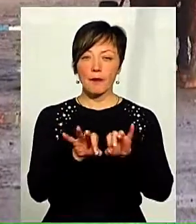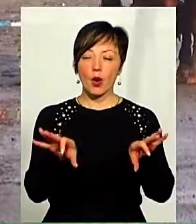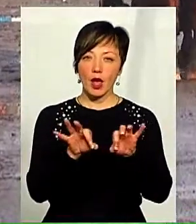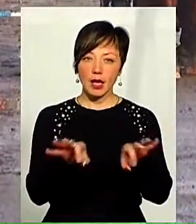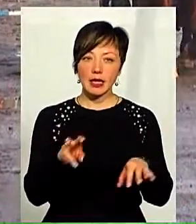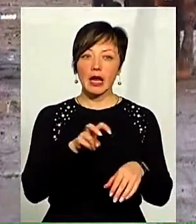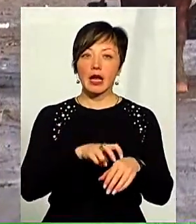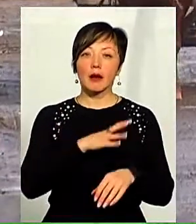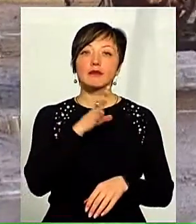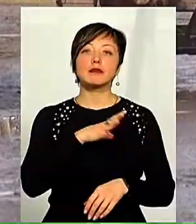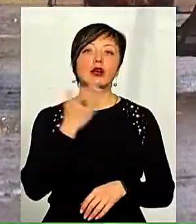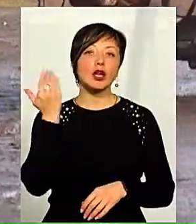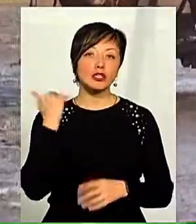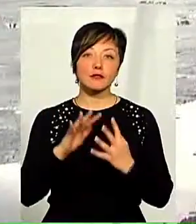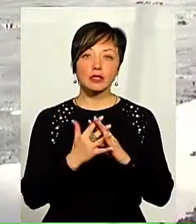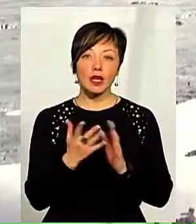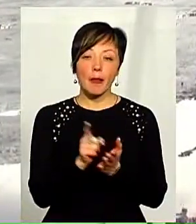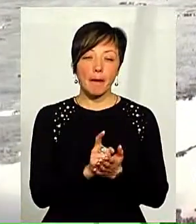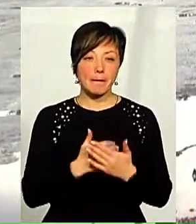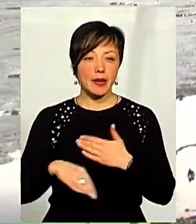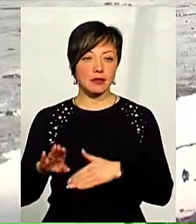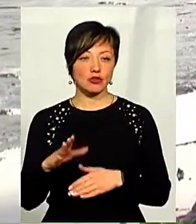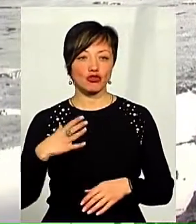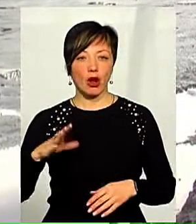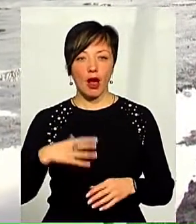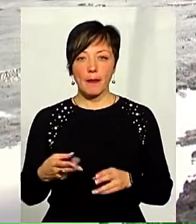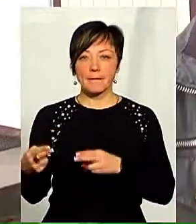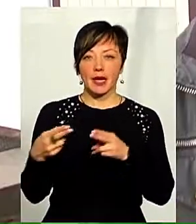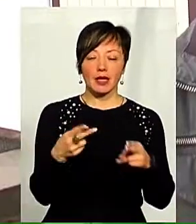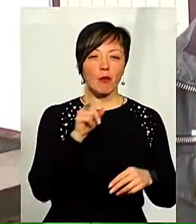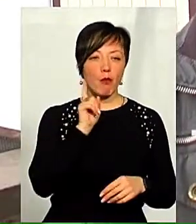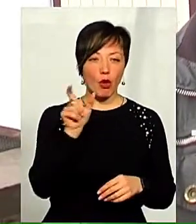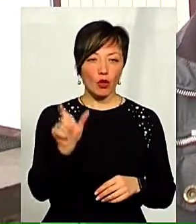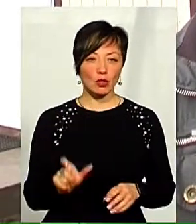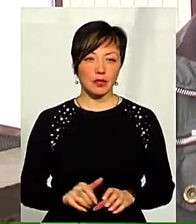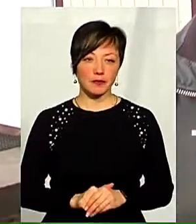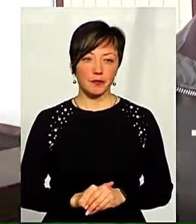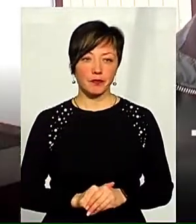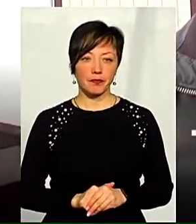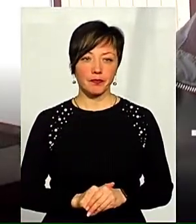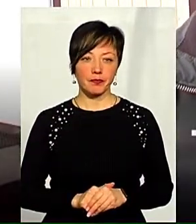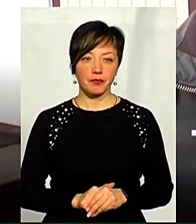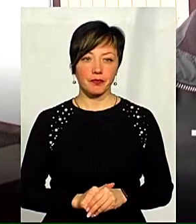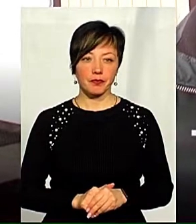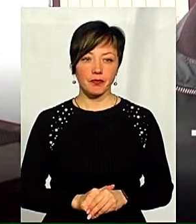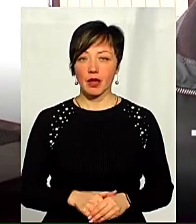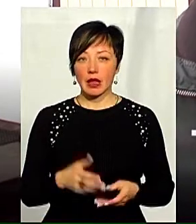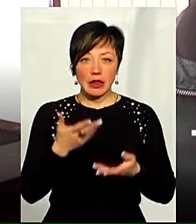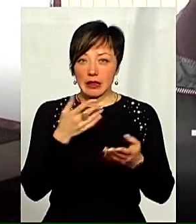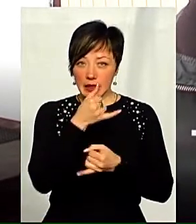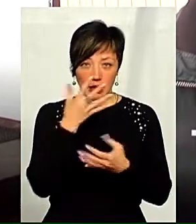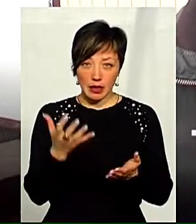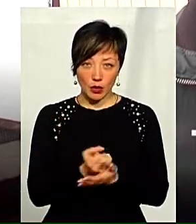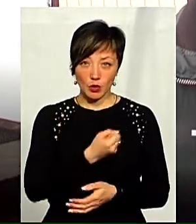той, який працював раніше в селі, вже на пенсії. Чекають, що приїде молодий. Не знайдуть терапевта чи когось, але,